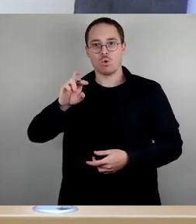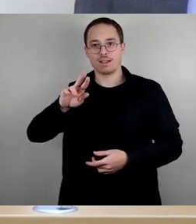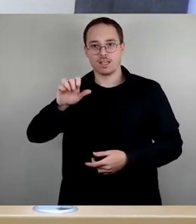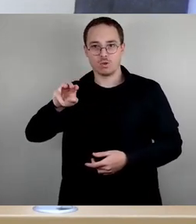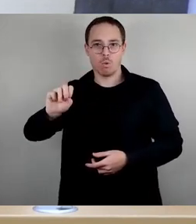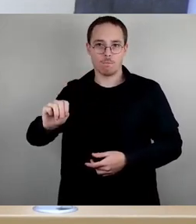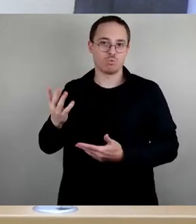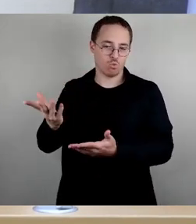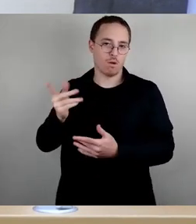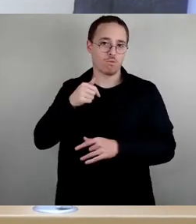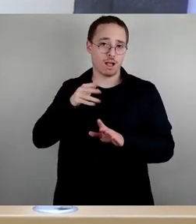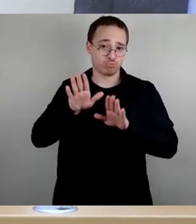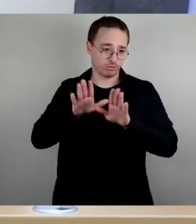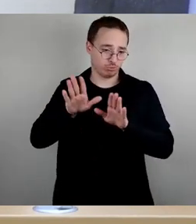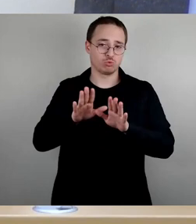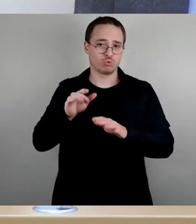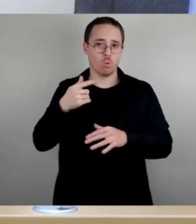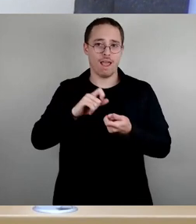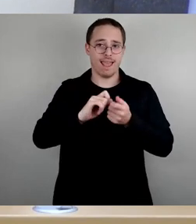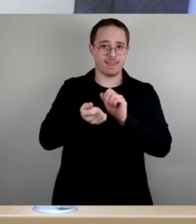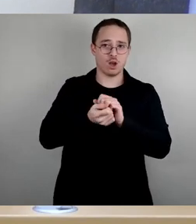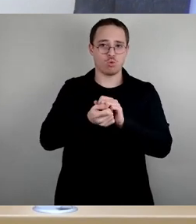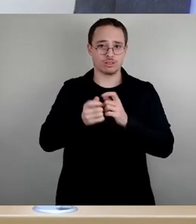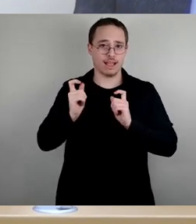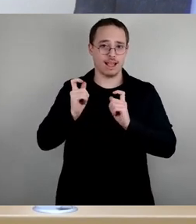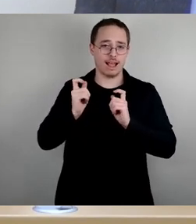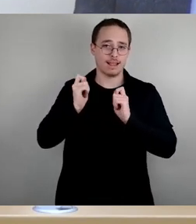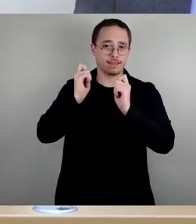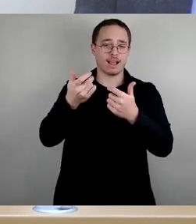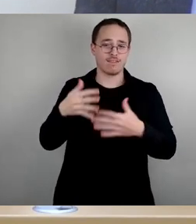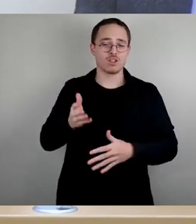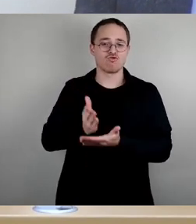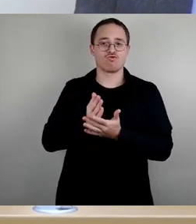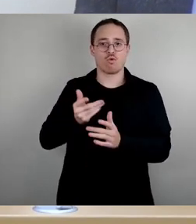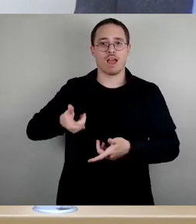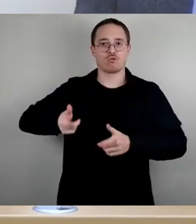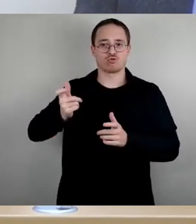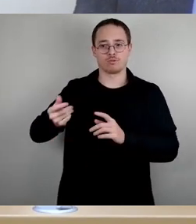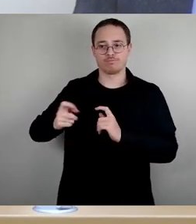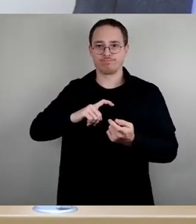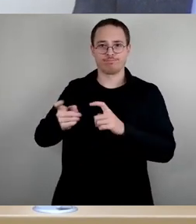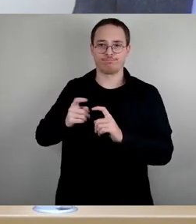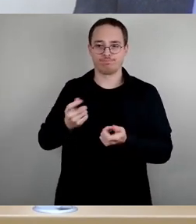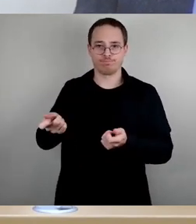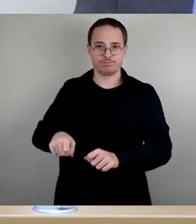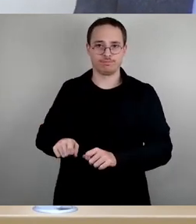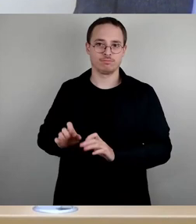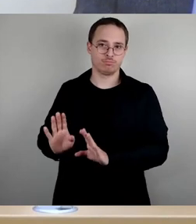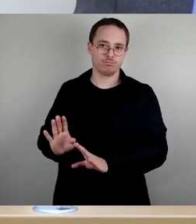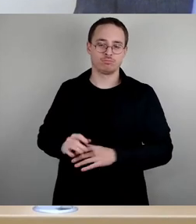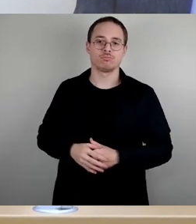Der Änderungsantrag war aber schon im Ausschuss gewesen. Ja, der war schon, genau, genau. So,